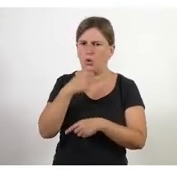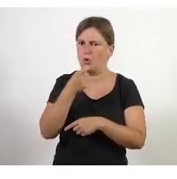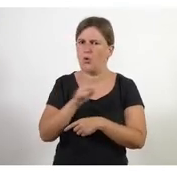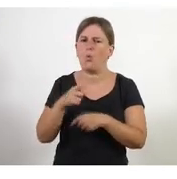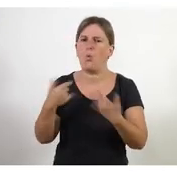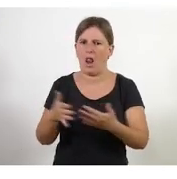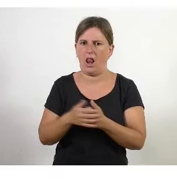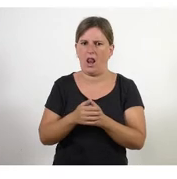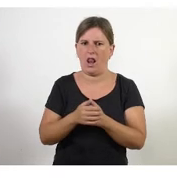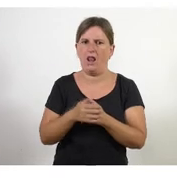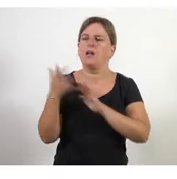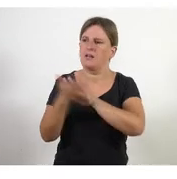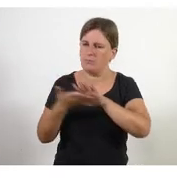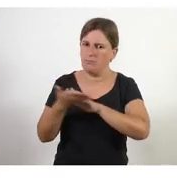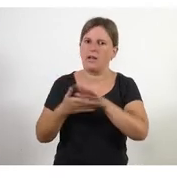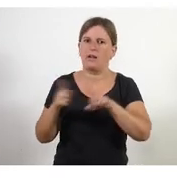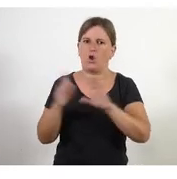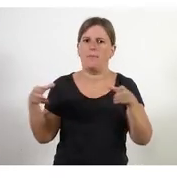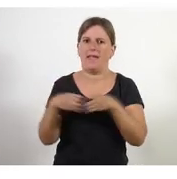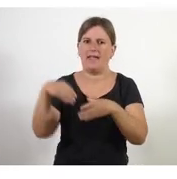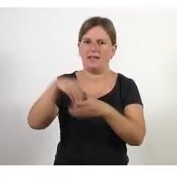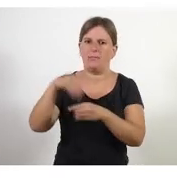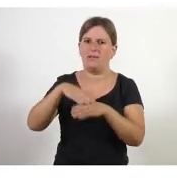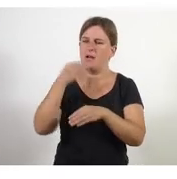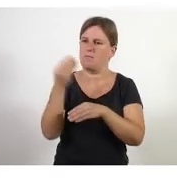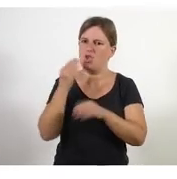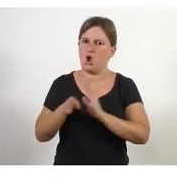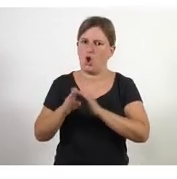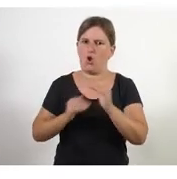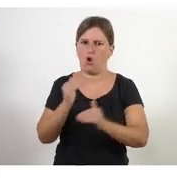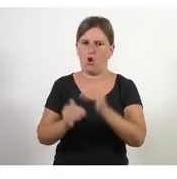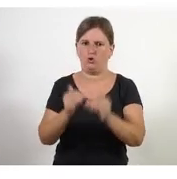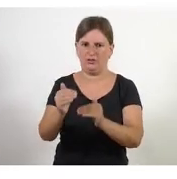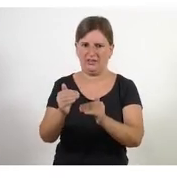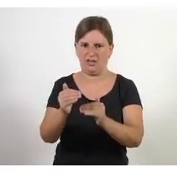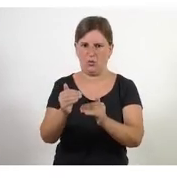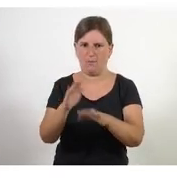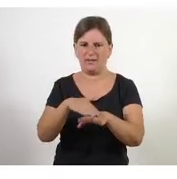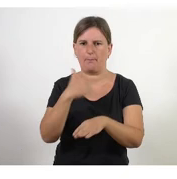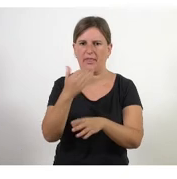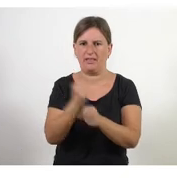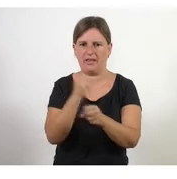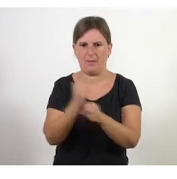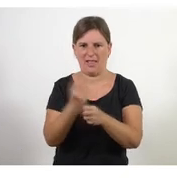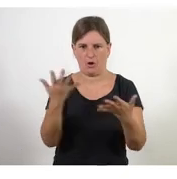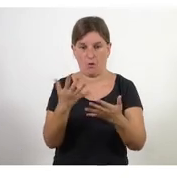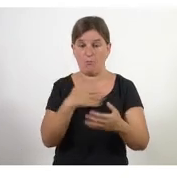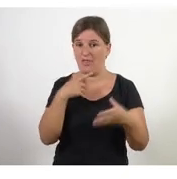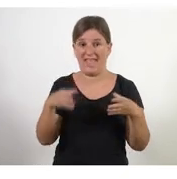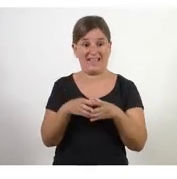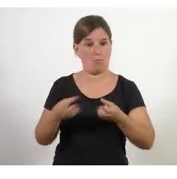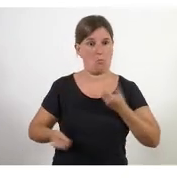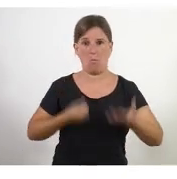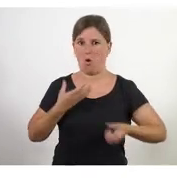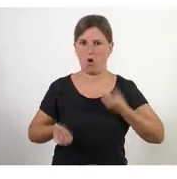agradat i això es parla com a equip per fer millora contínua de com treballem amb la qual cosa l'equip es manté supermotivat i